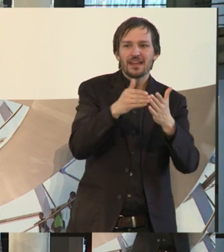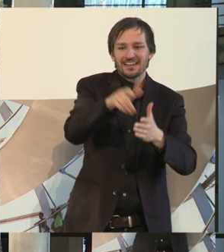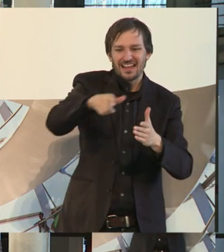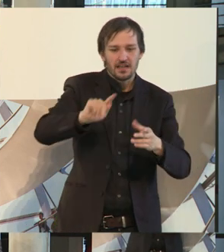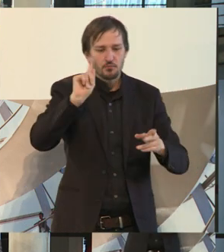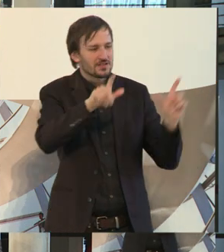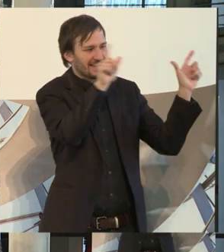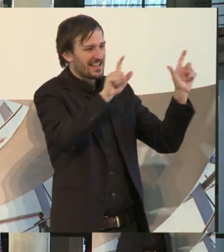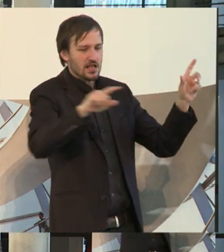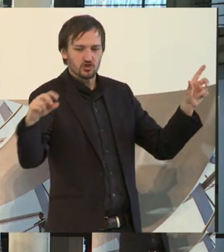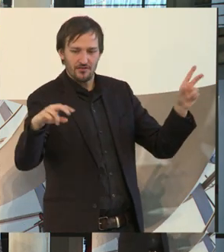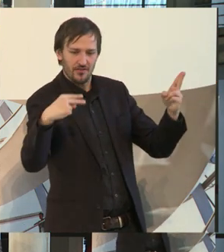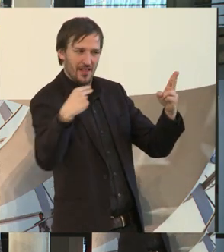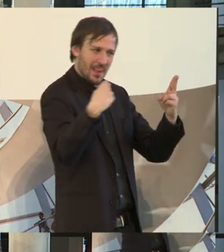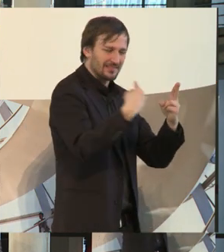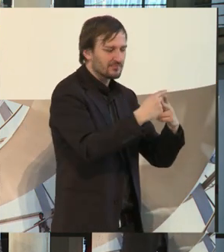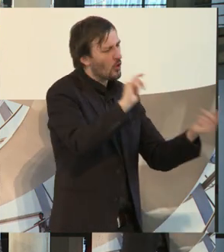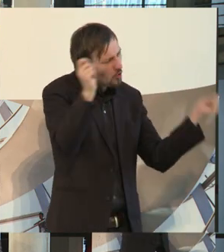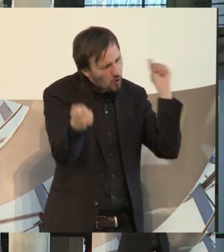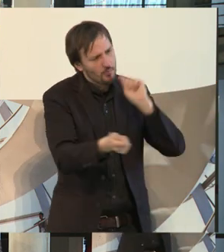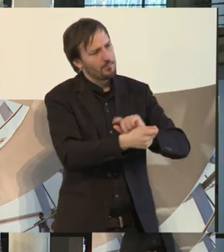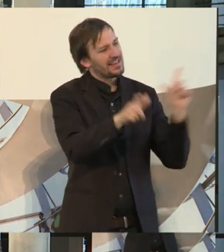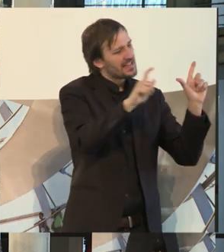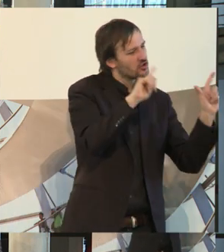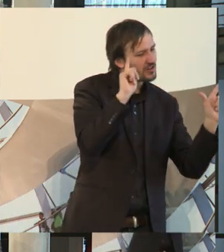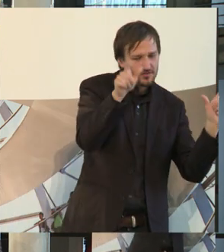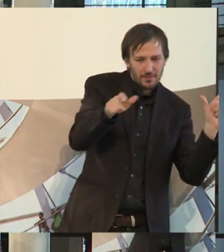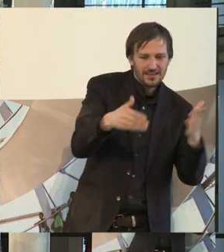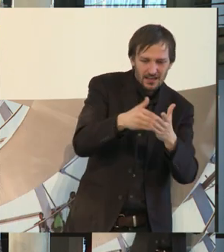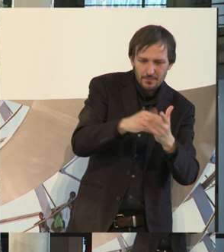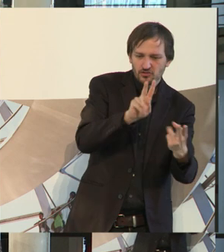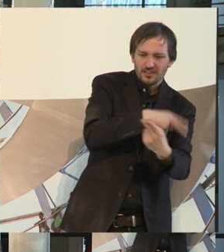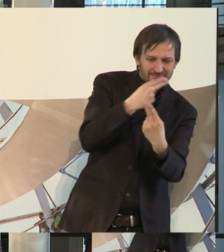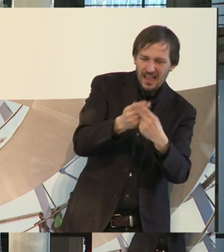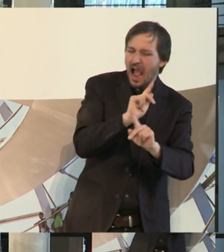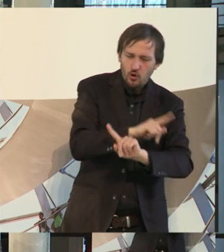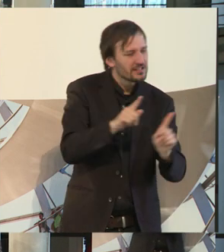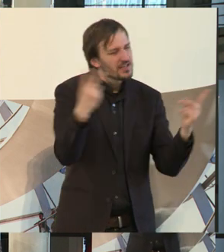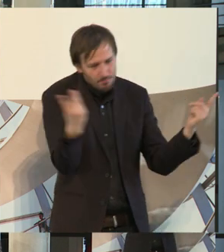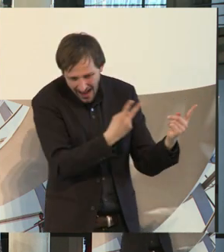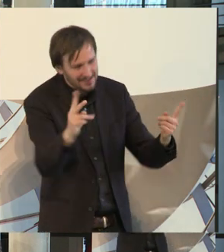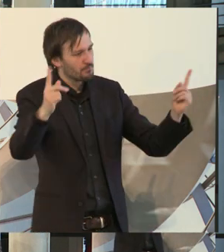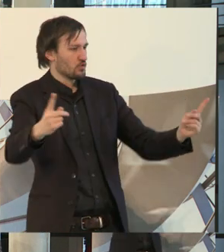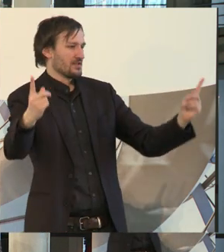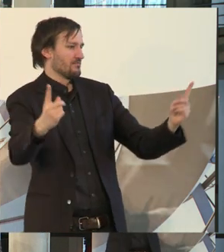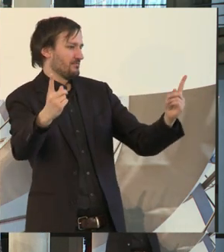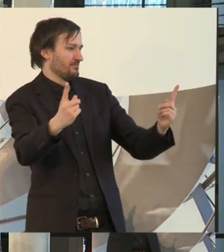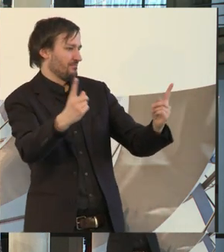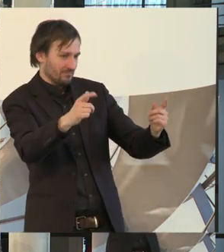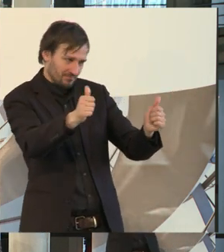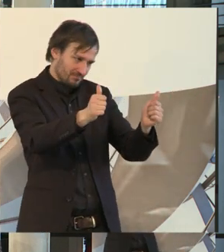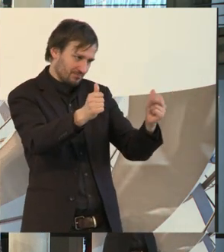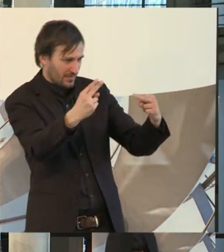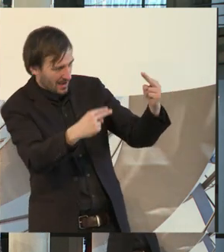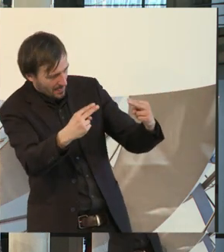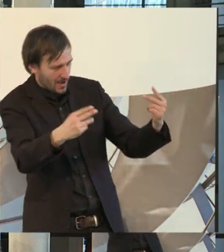müssen auf die Gesellschaft zugehen, sondern die Gesellschaft auf die Behinderten. Es müssen beide Seiten ein Stück weit aufeinander zugehen. gerade wenn es darum geht,